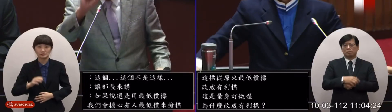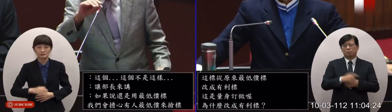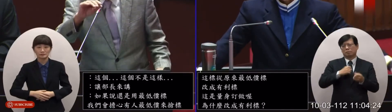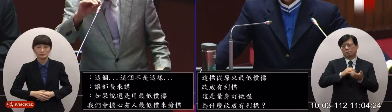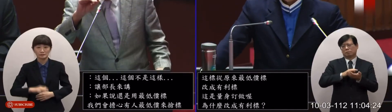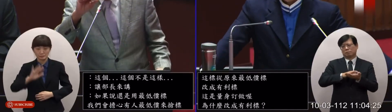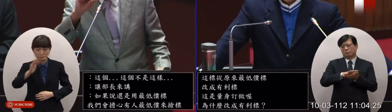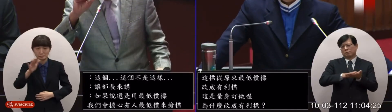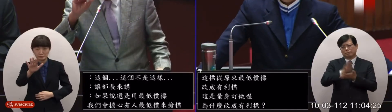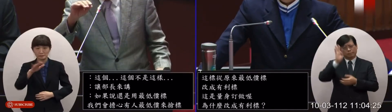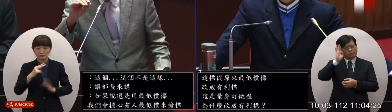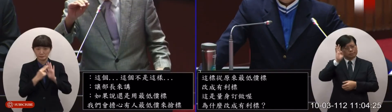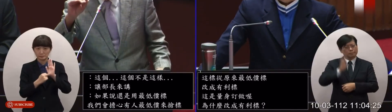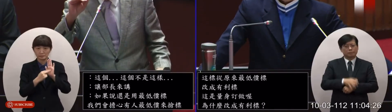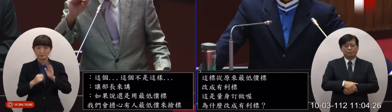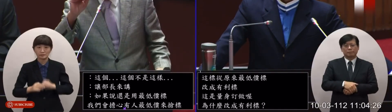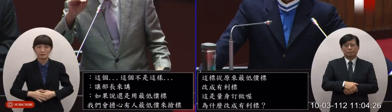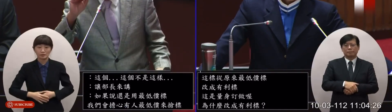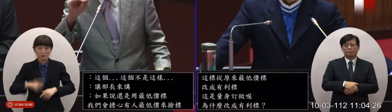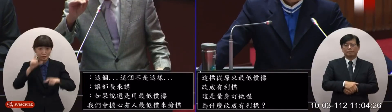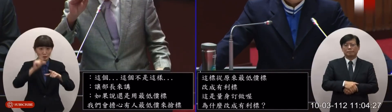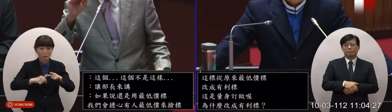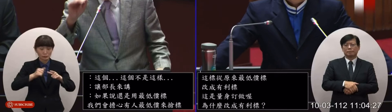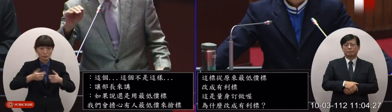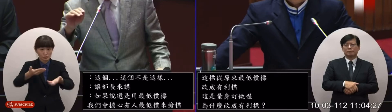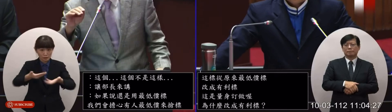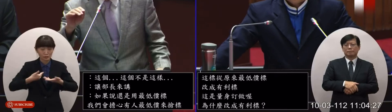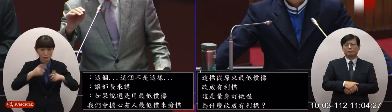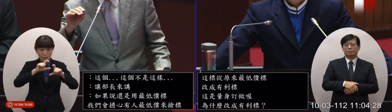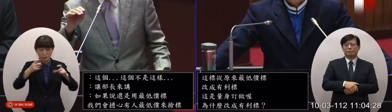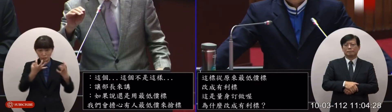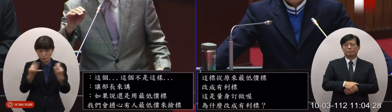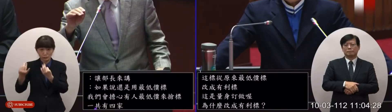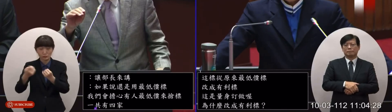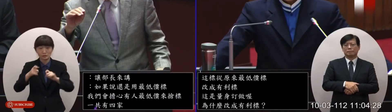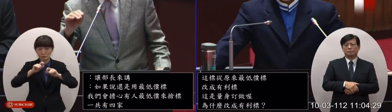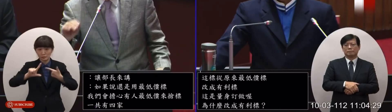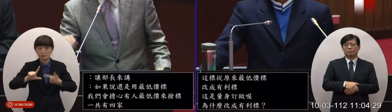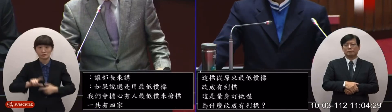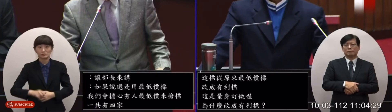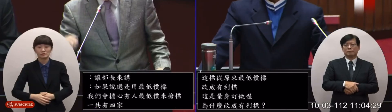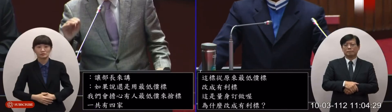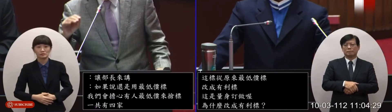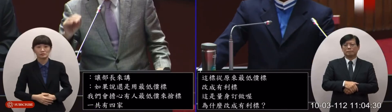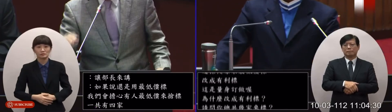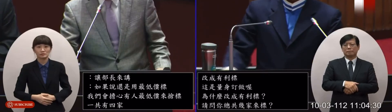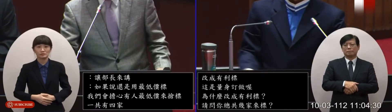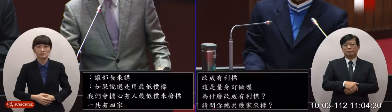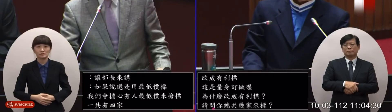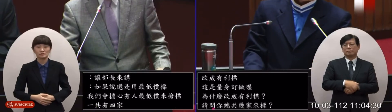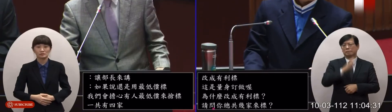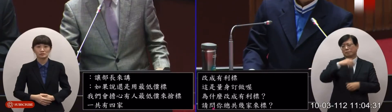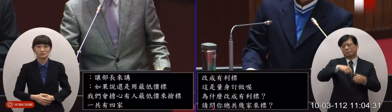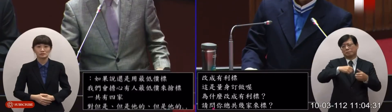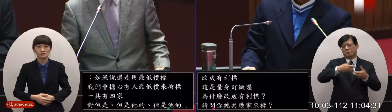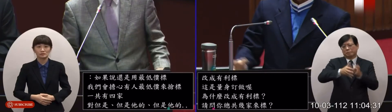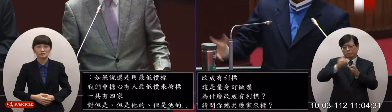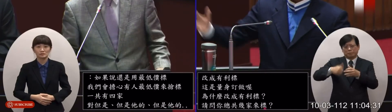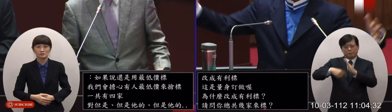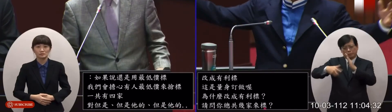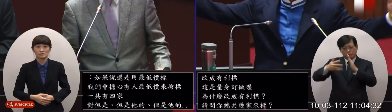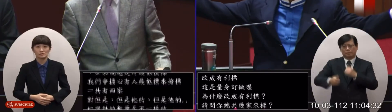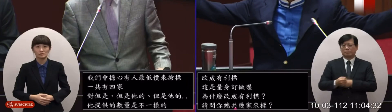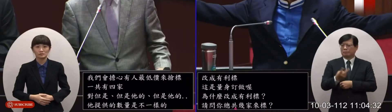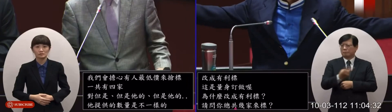但是他的提供的這個數量是不一樣的是部長啊原長啊你